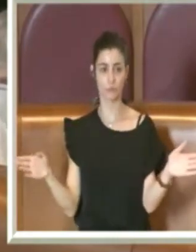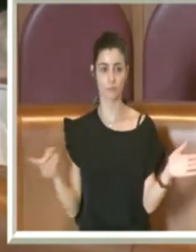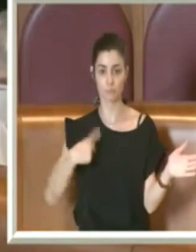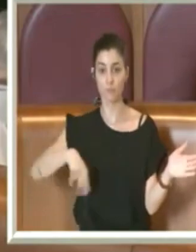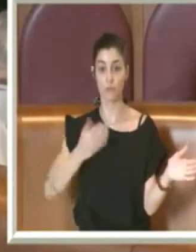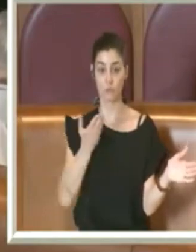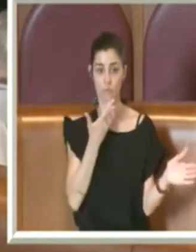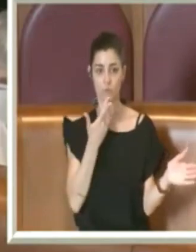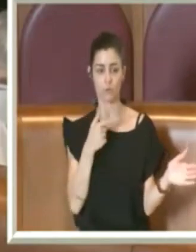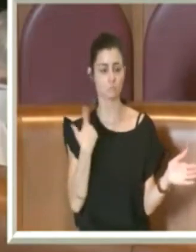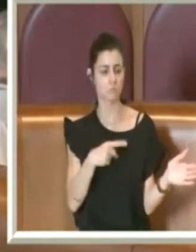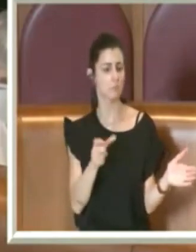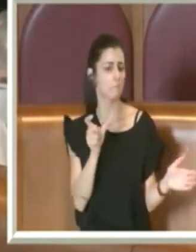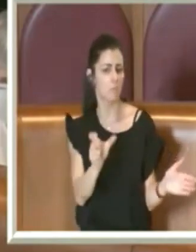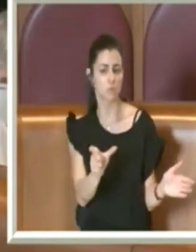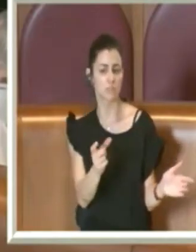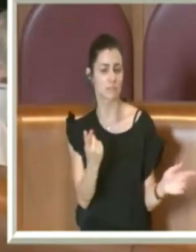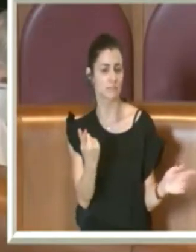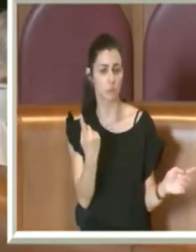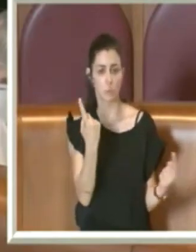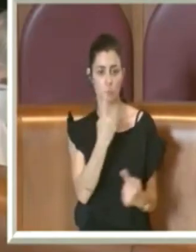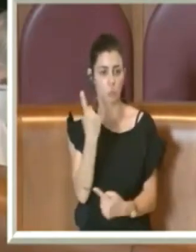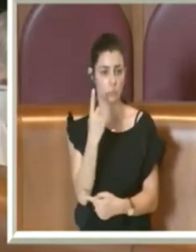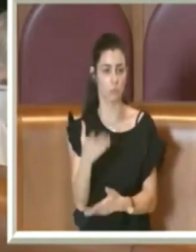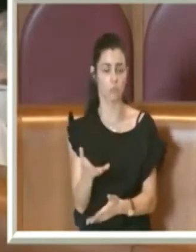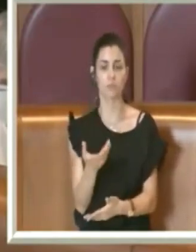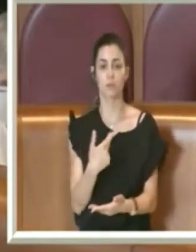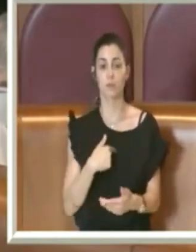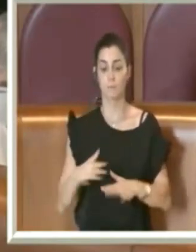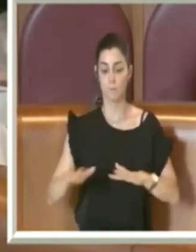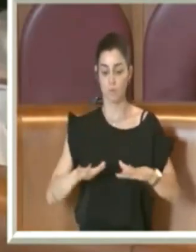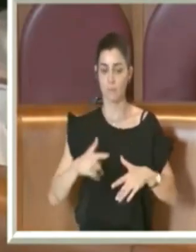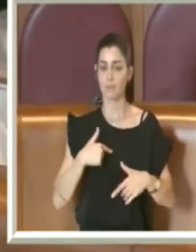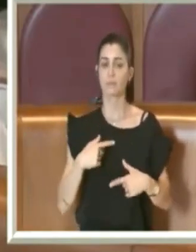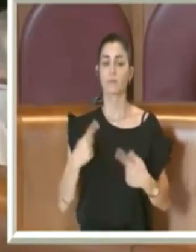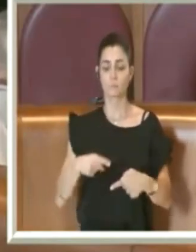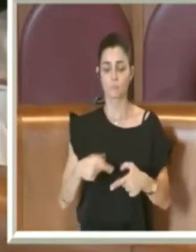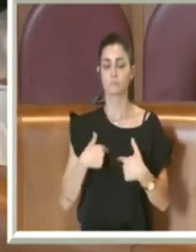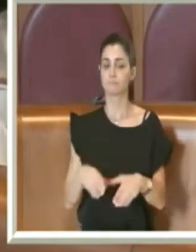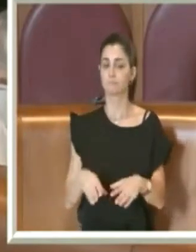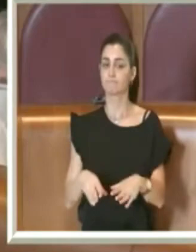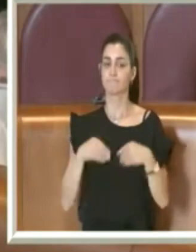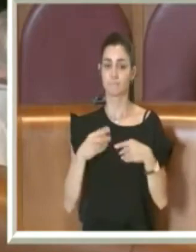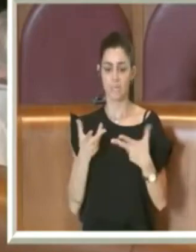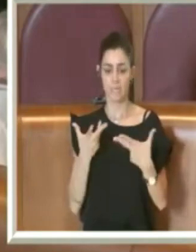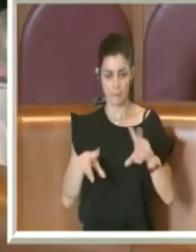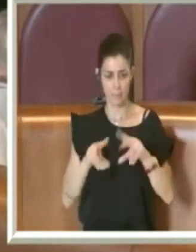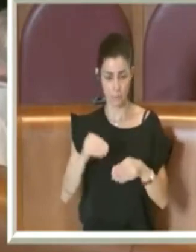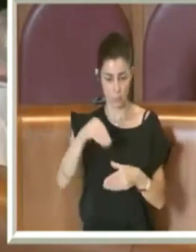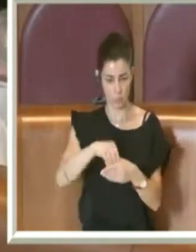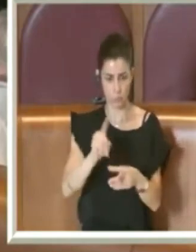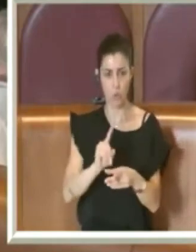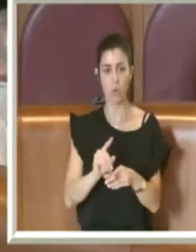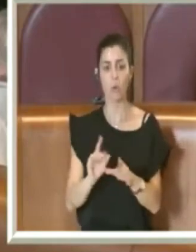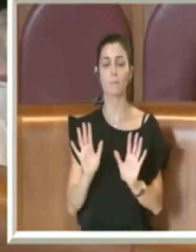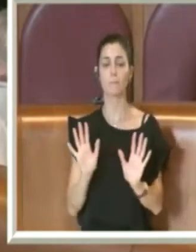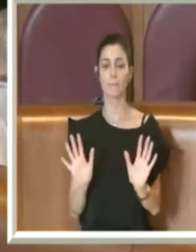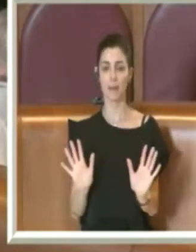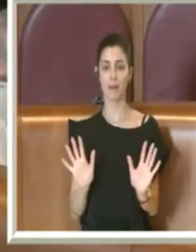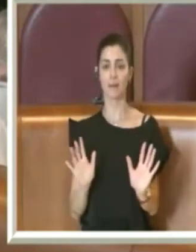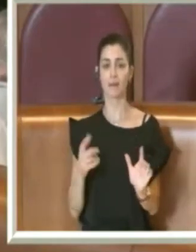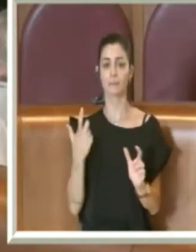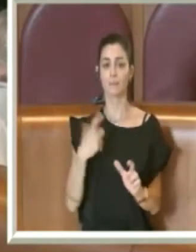motivo il Movimento consegnerà il voto di astensione. Ripeto, non per il contenuto ma